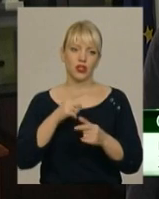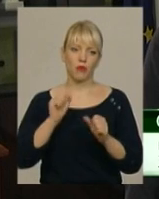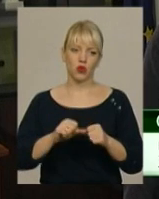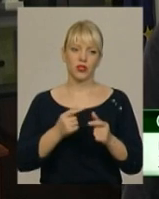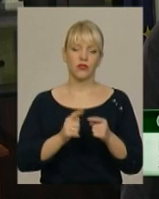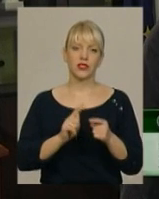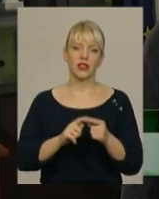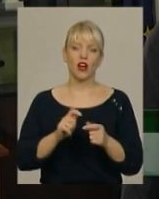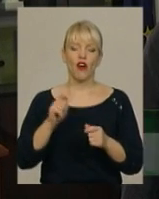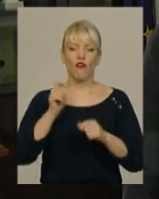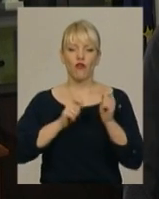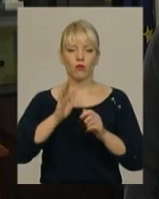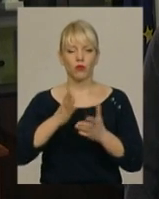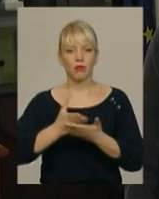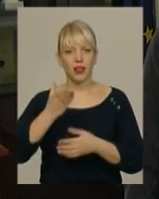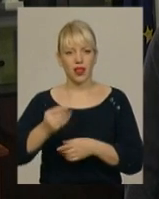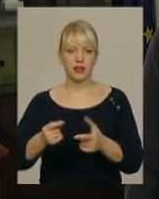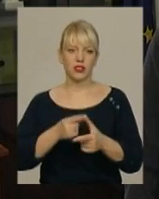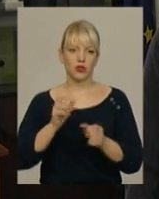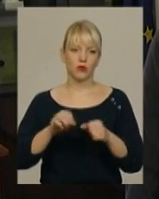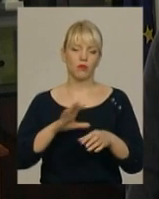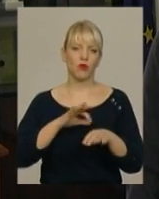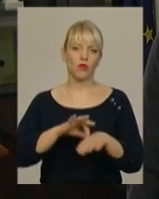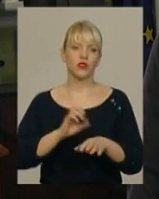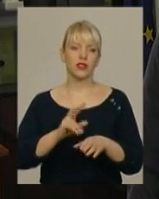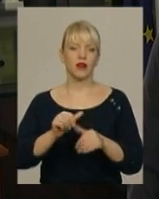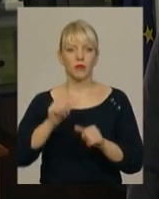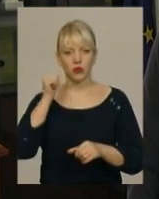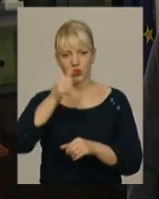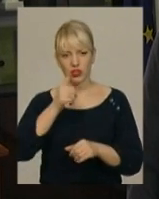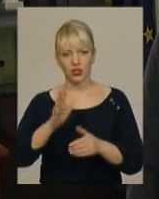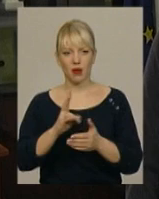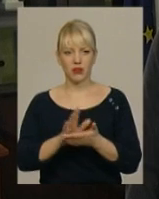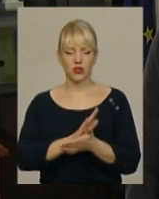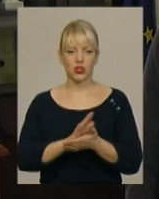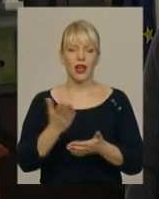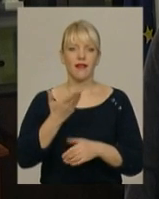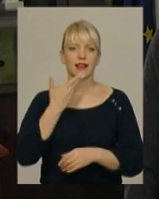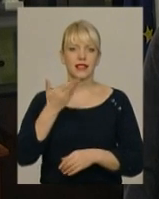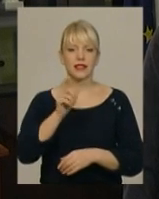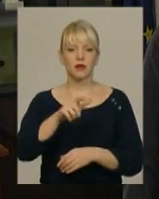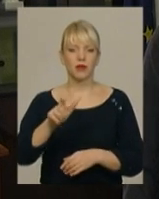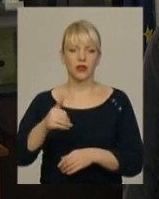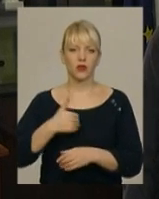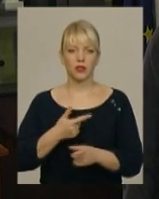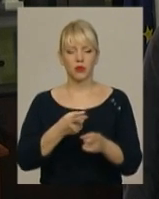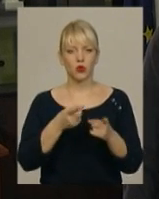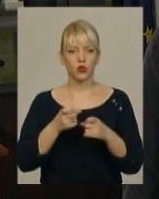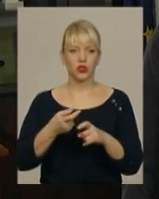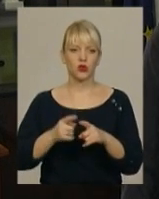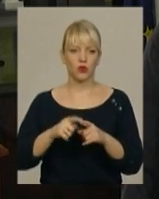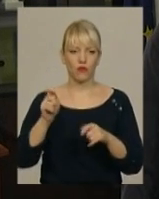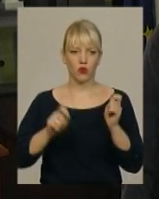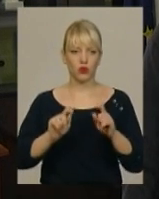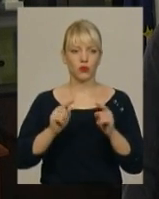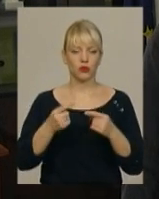може бути платний, чи проводитися як минулорічний безкоштовній основі, які спікери вони хотіли б, щоб були долучені до форуму.